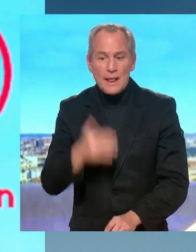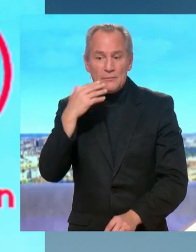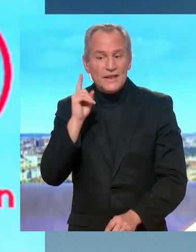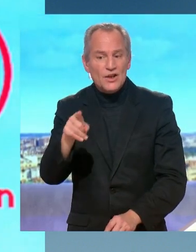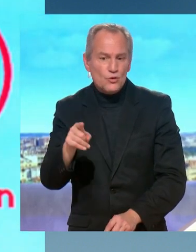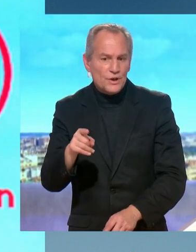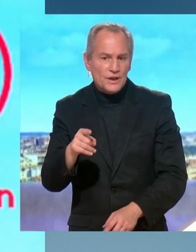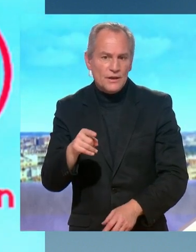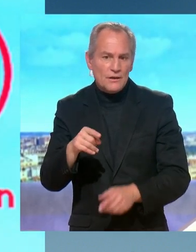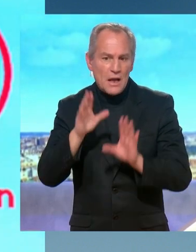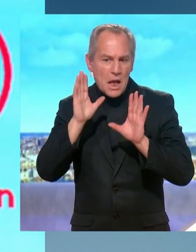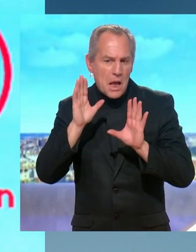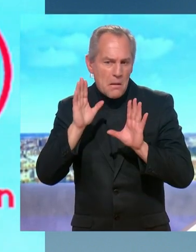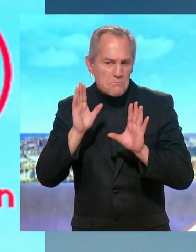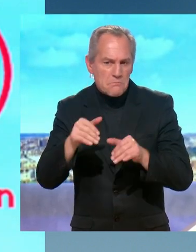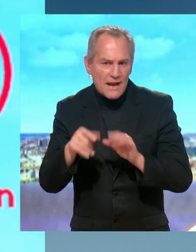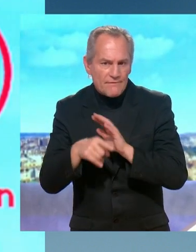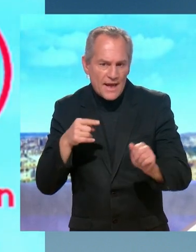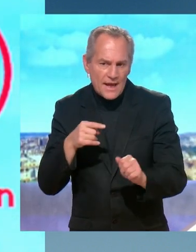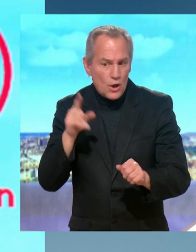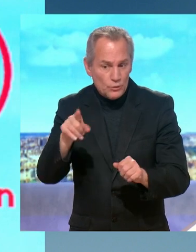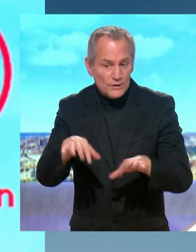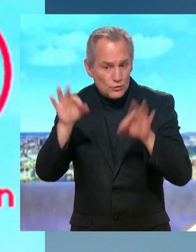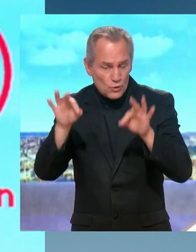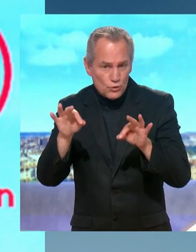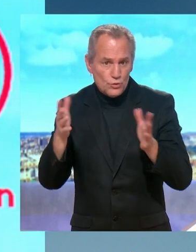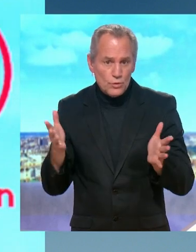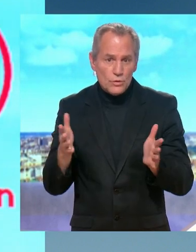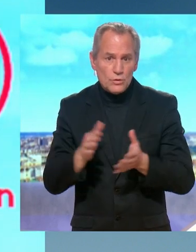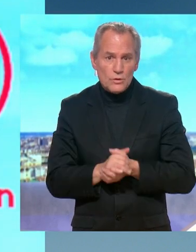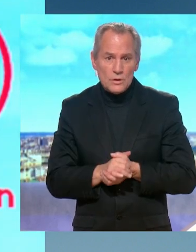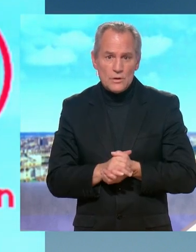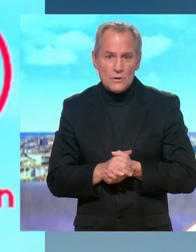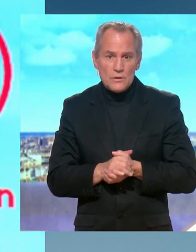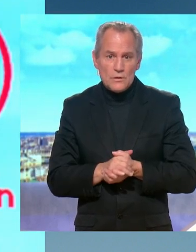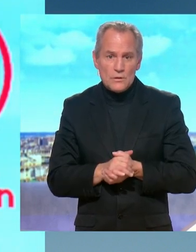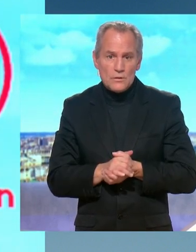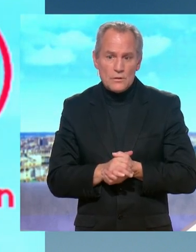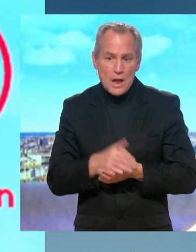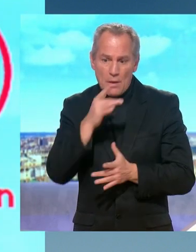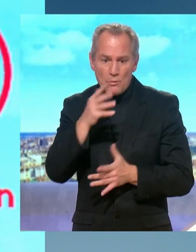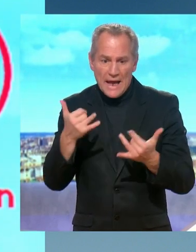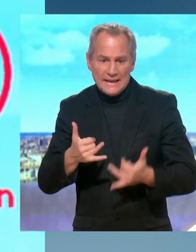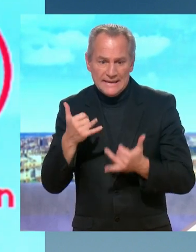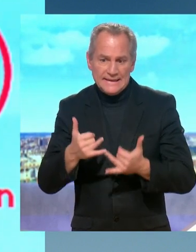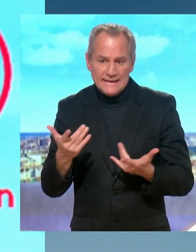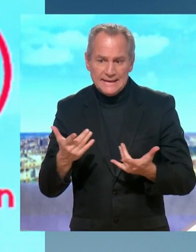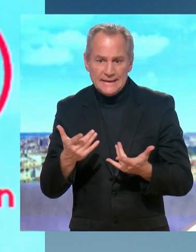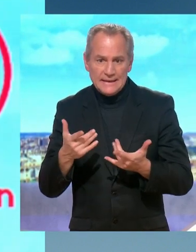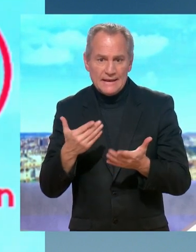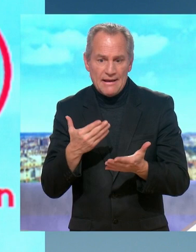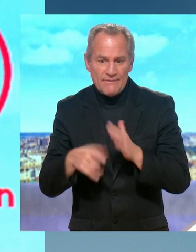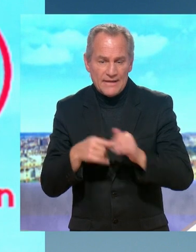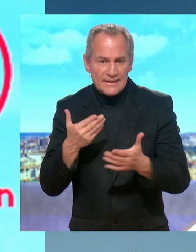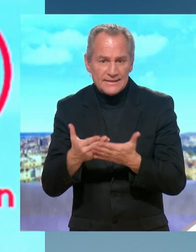confirmé ? on ne pas faire le procès avant le procès pour l'instant il est suspendu il n'y a aucune possibilité de faire ce genre de choses absolument inacceptables